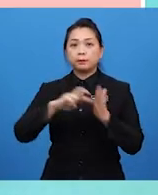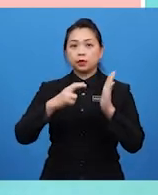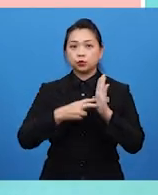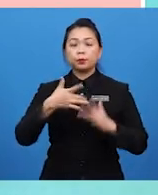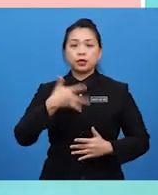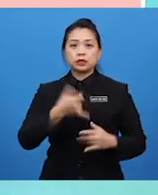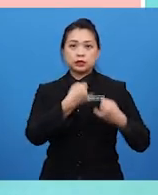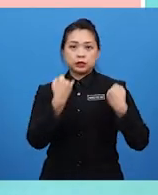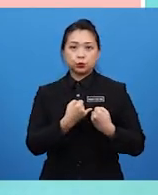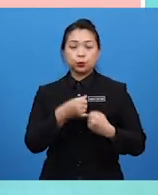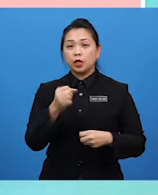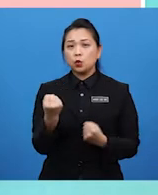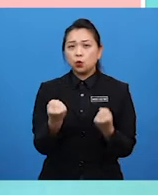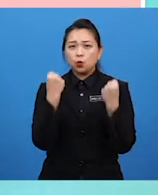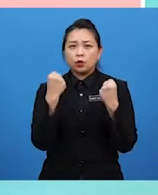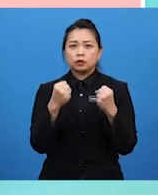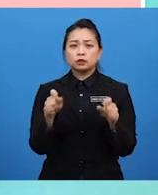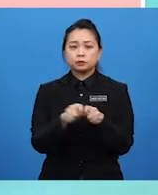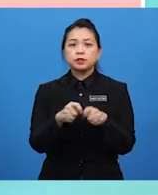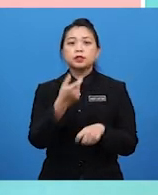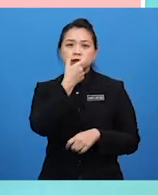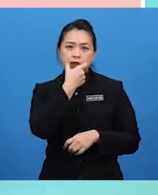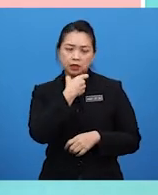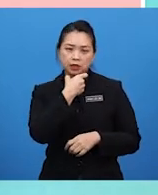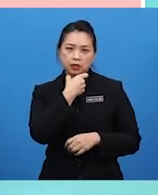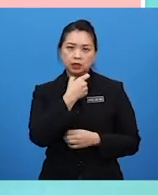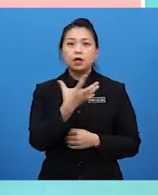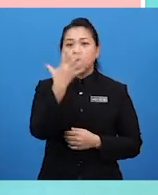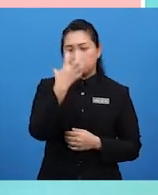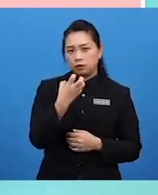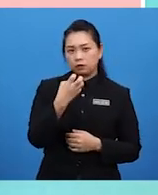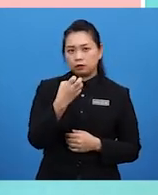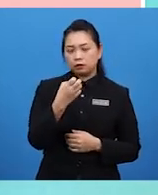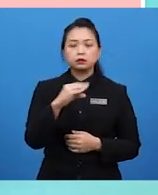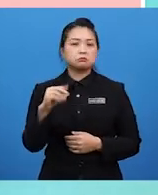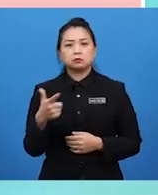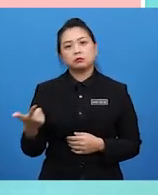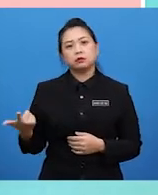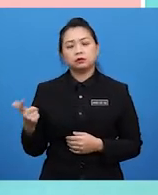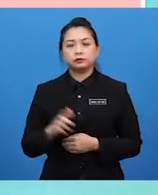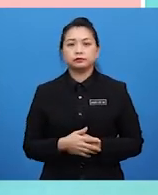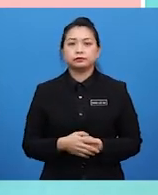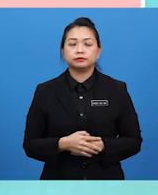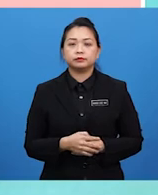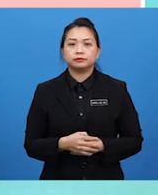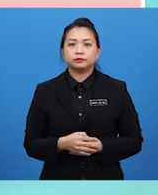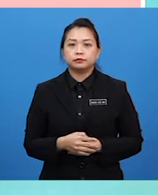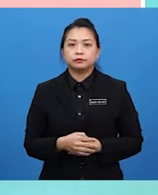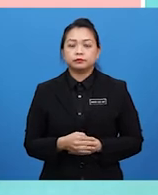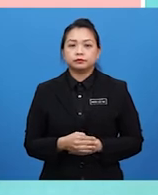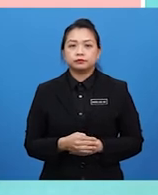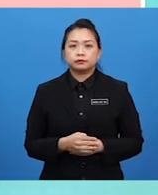yang kuat. Seperti sedih, Cikgu Jons. Saya nak menang sekejap. Marah dan sebagainya.